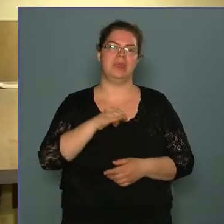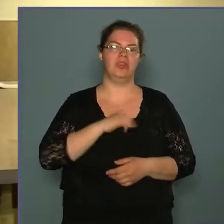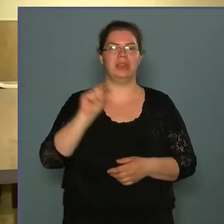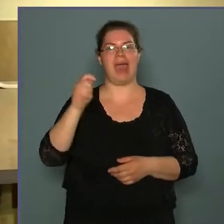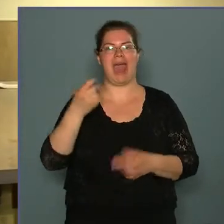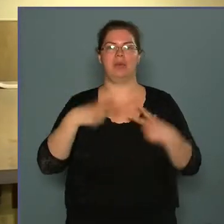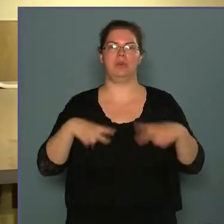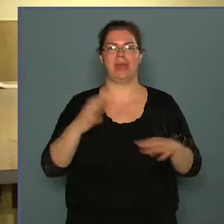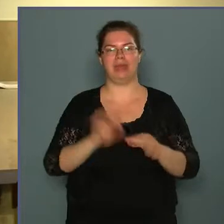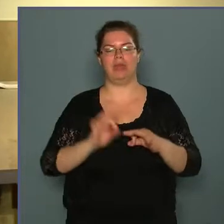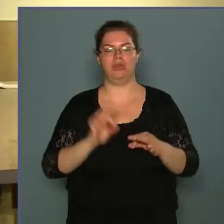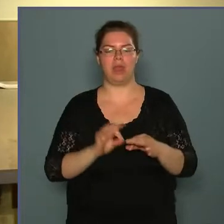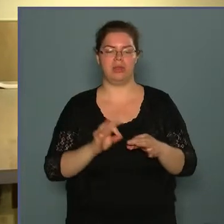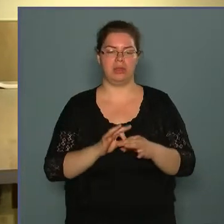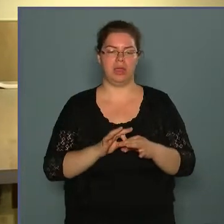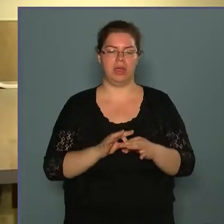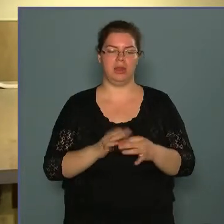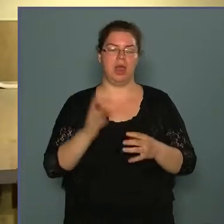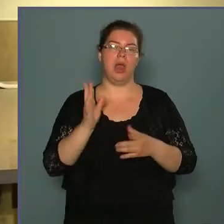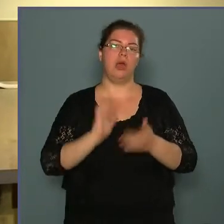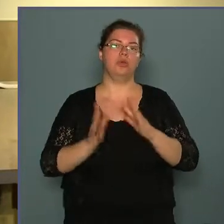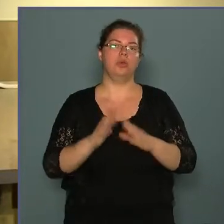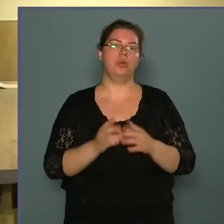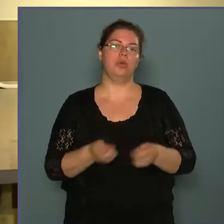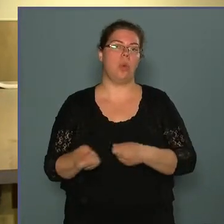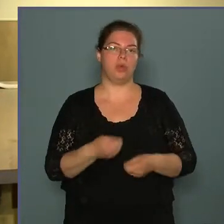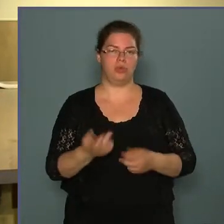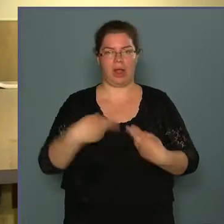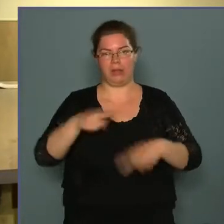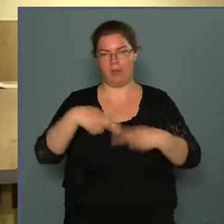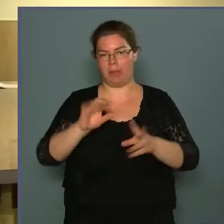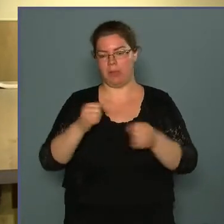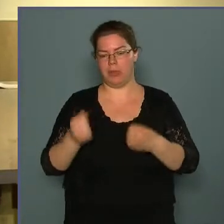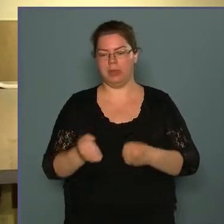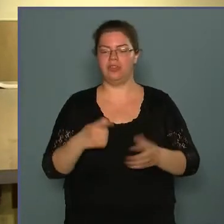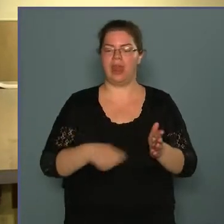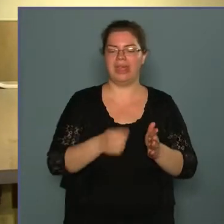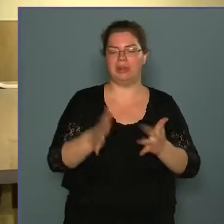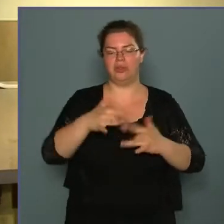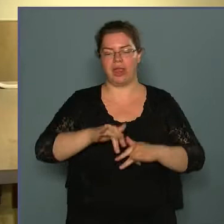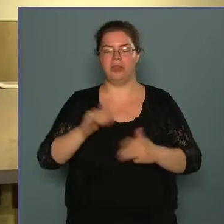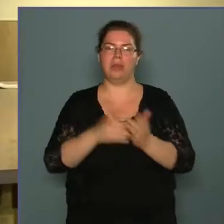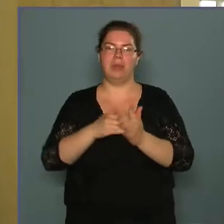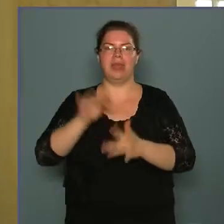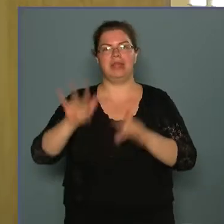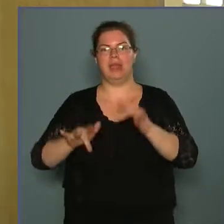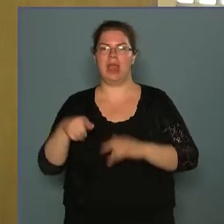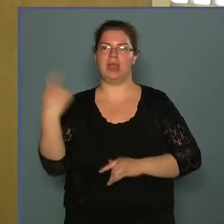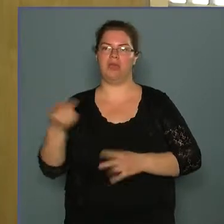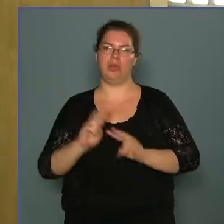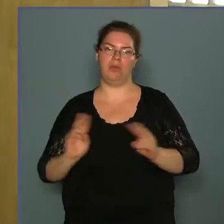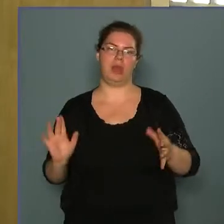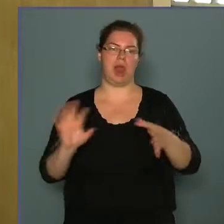áramszünet esetén a tűzoltóság további működését, tehát a híradós helység, illetve még néhány helység van rákapcsolva.